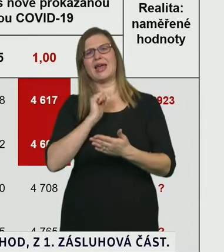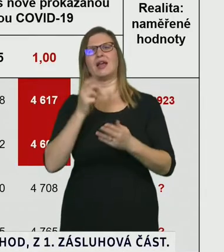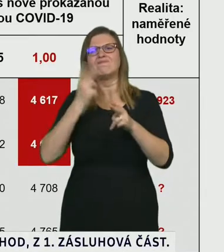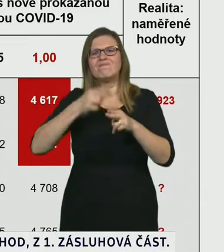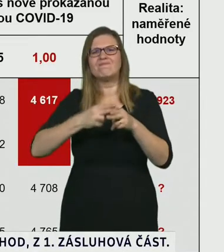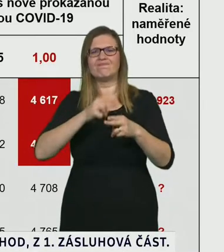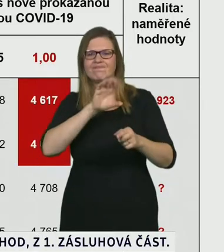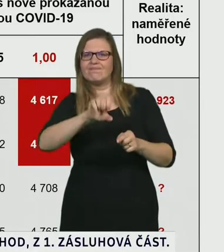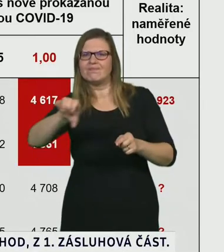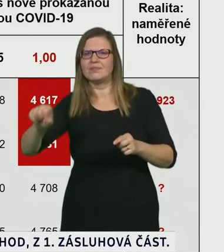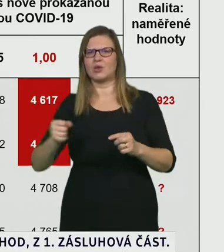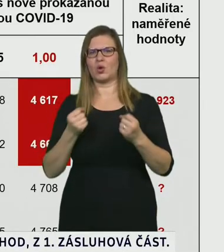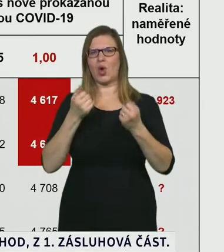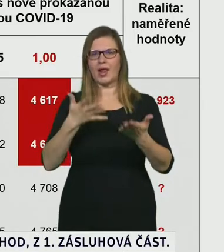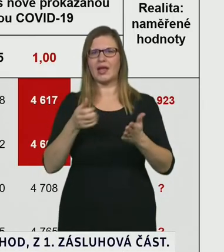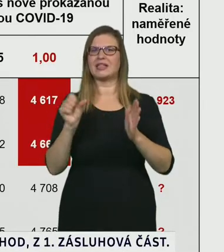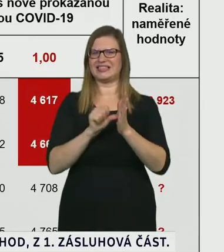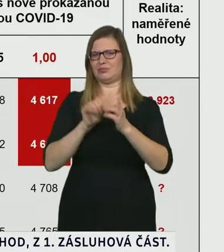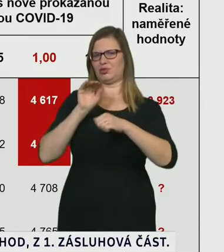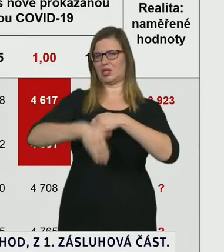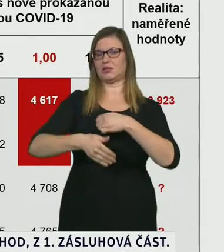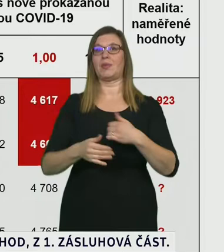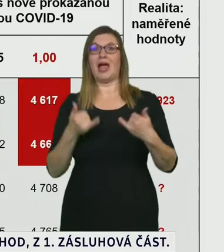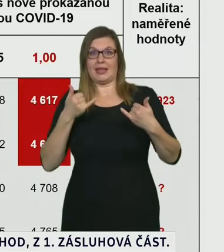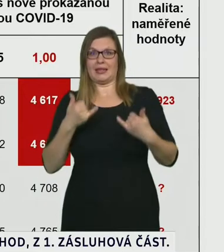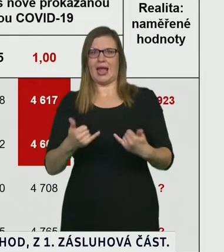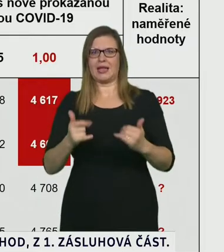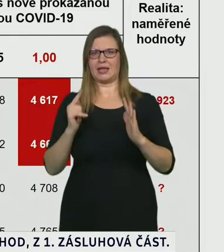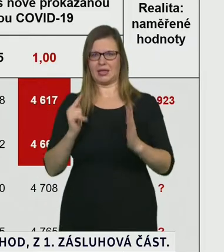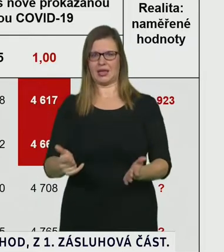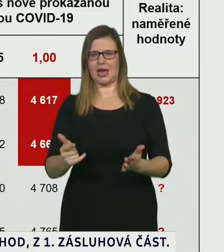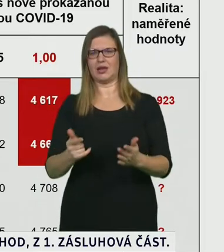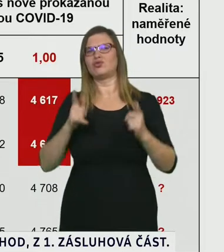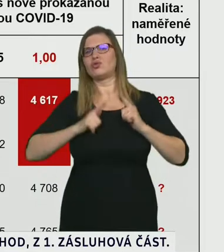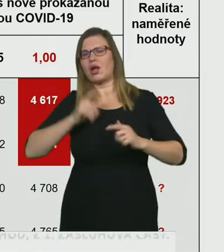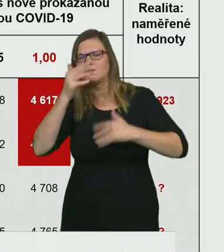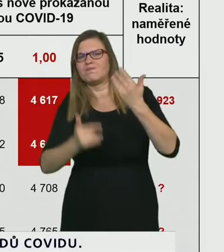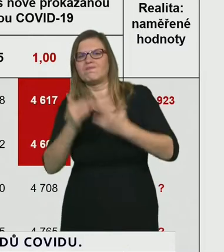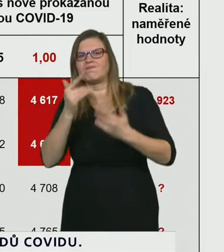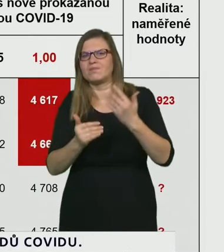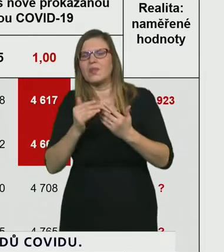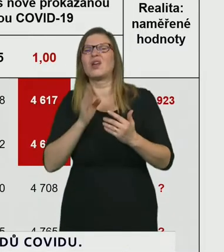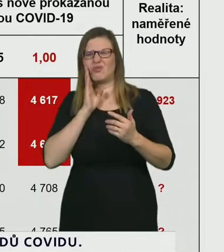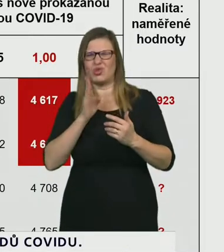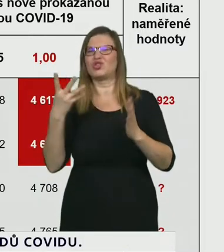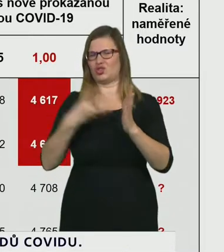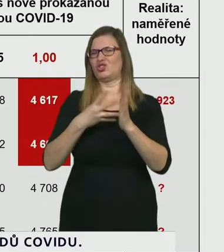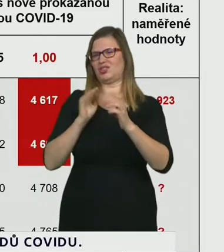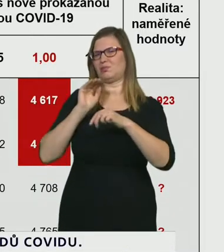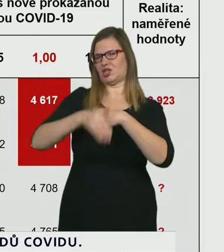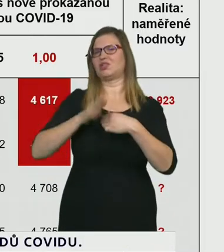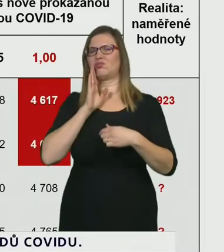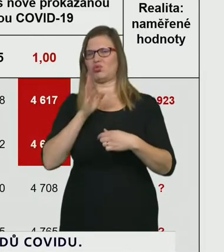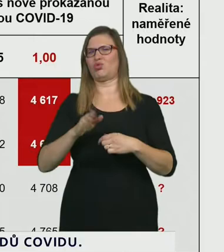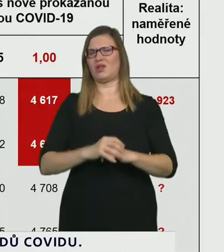náloži, průměrné. A v tomto týdnu, až se uzavře, tak to bude více. Bude to na 4 tisíce a bude to odpovídat